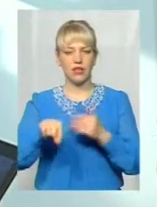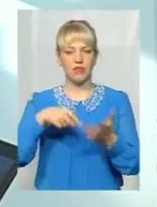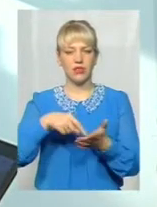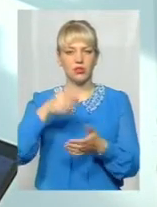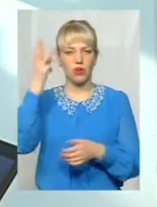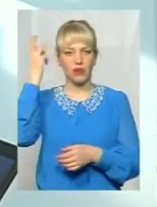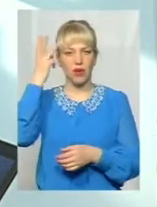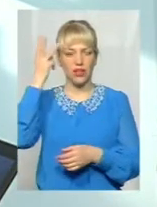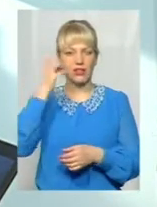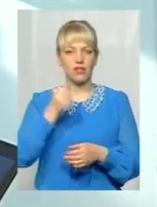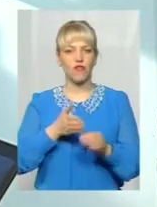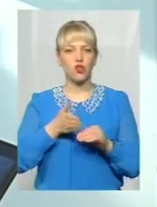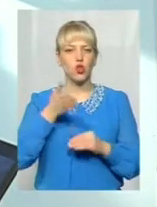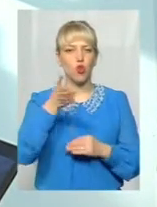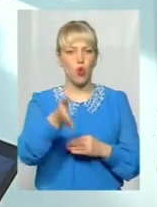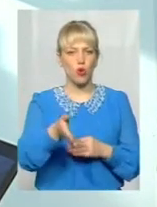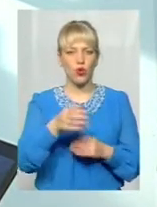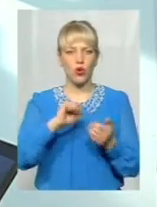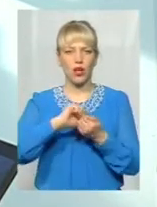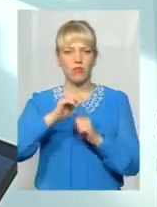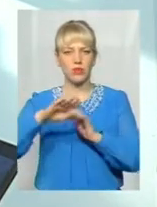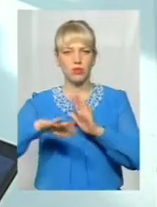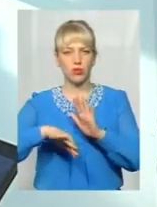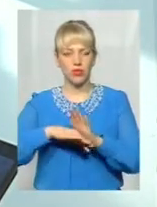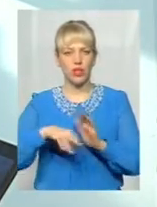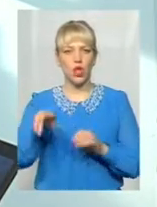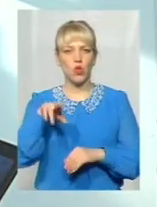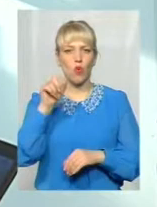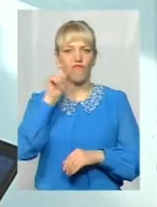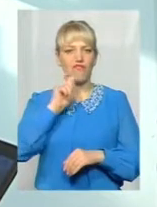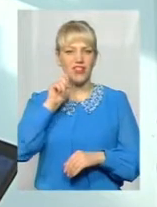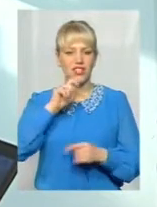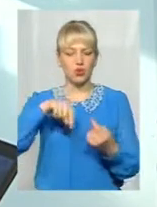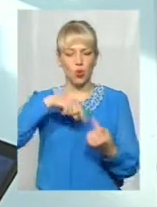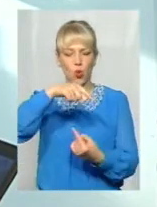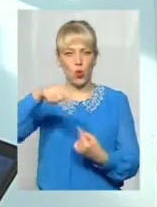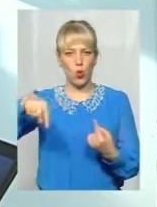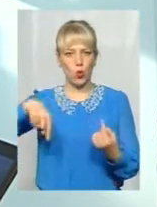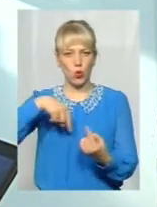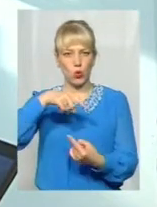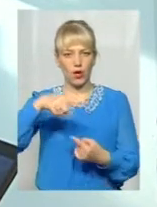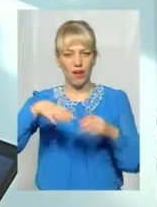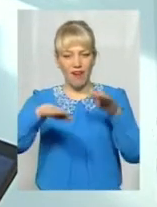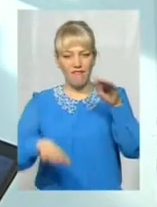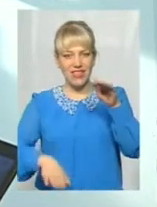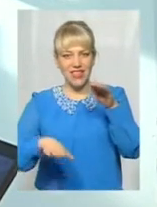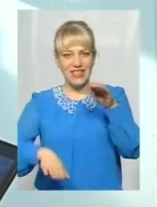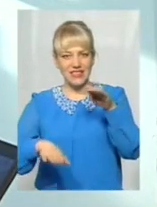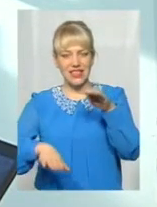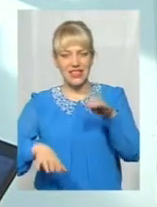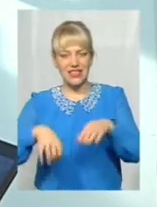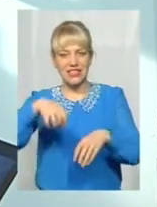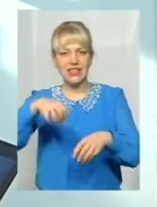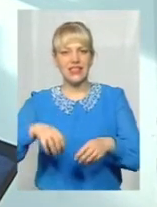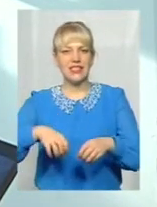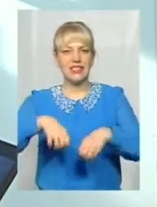сторону міста Кам'яць-Подільського до Вінницького округу, в низині задимлення,